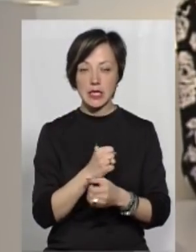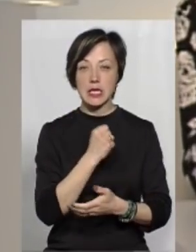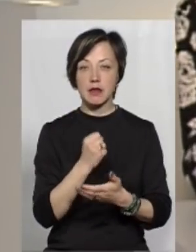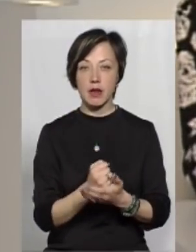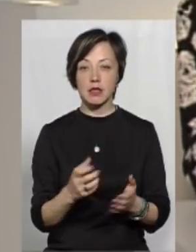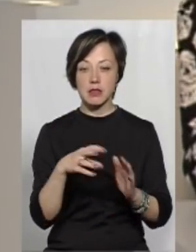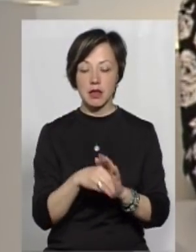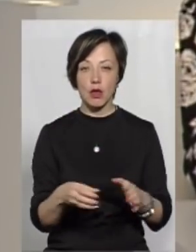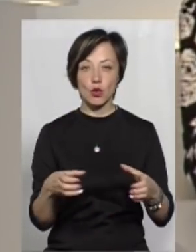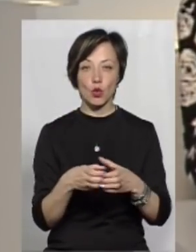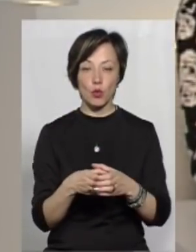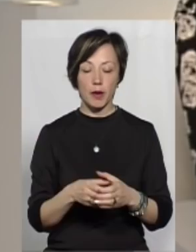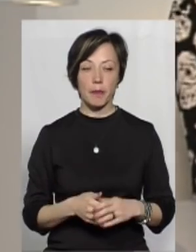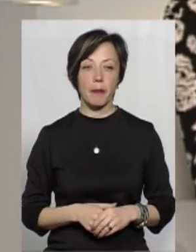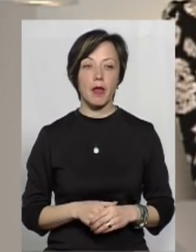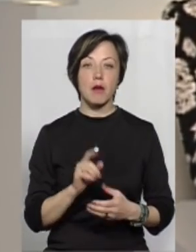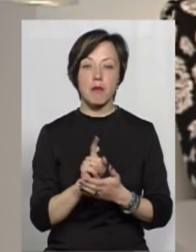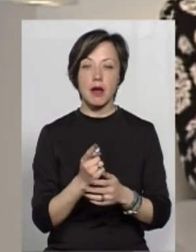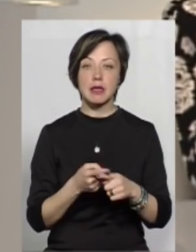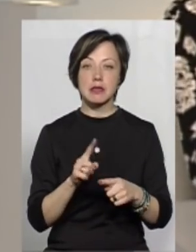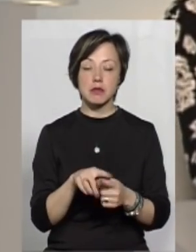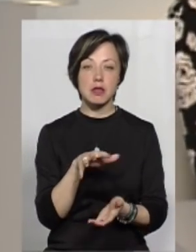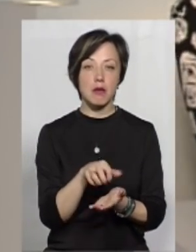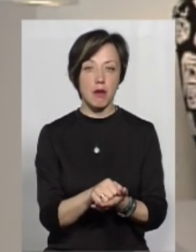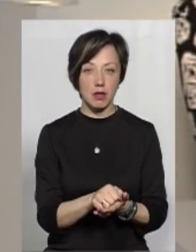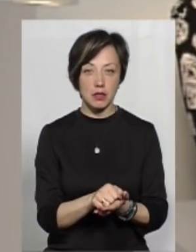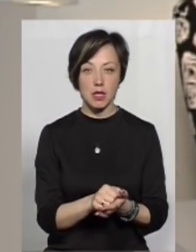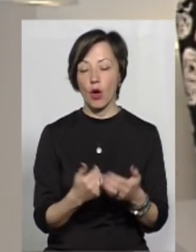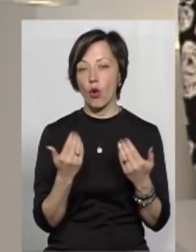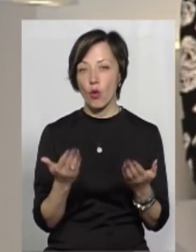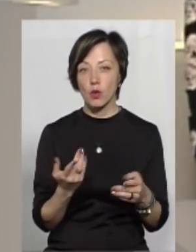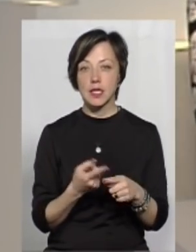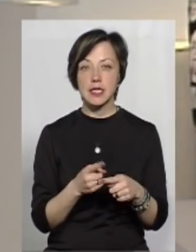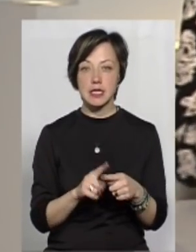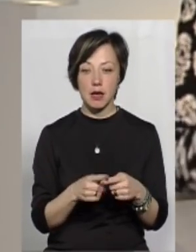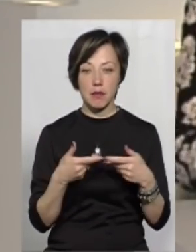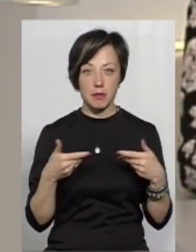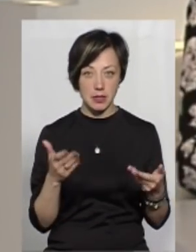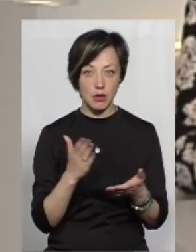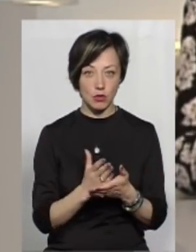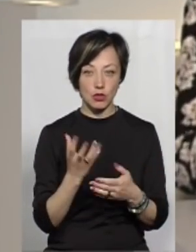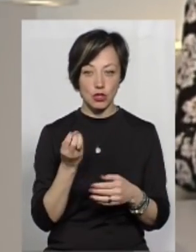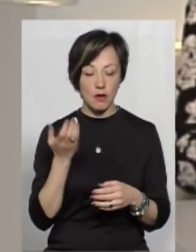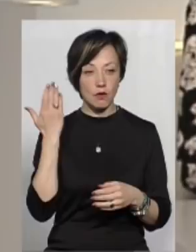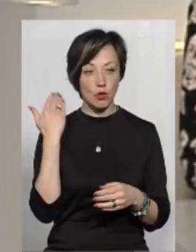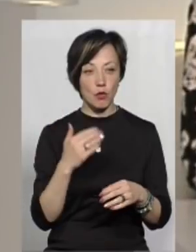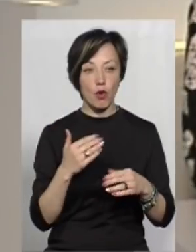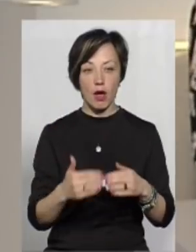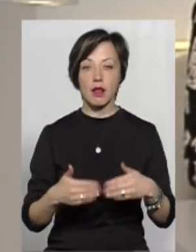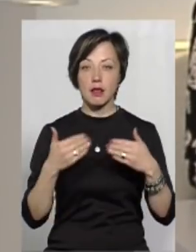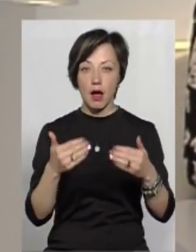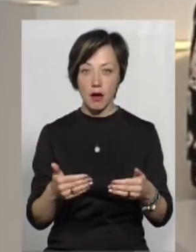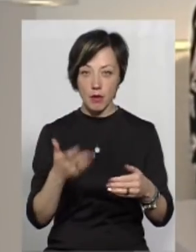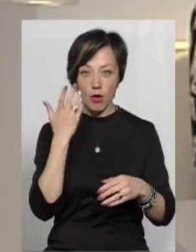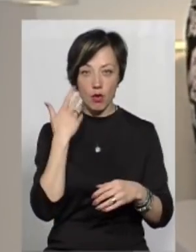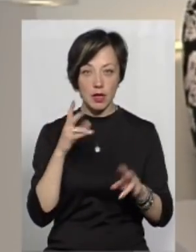затвердили склад робочої групи, яка має цим займатися. От це ми знаходимося ще в тому етапі, на